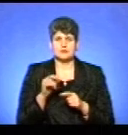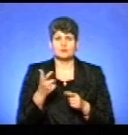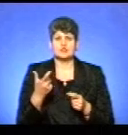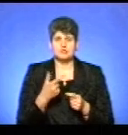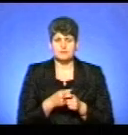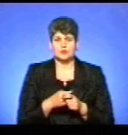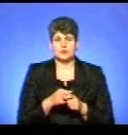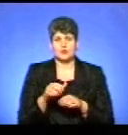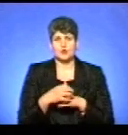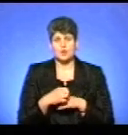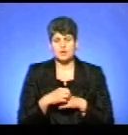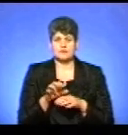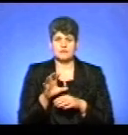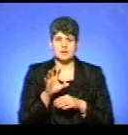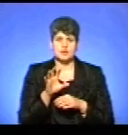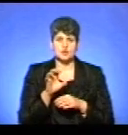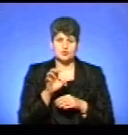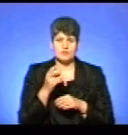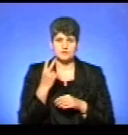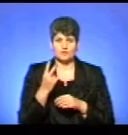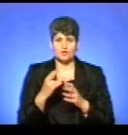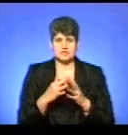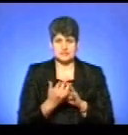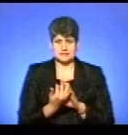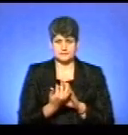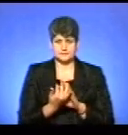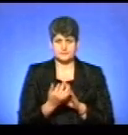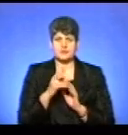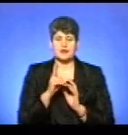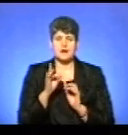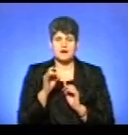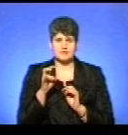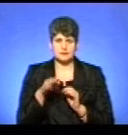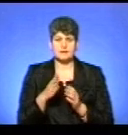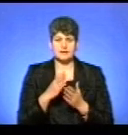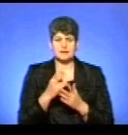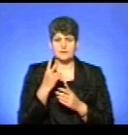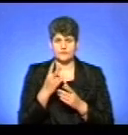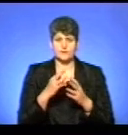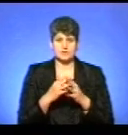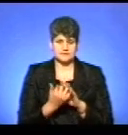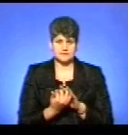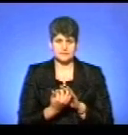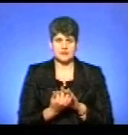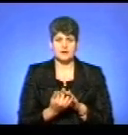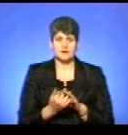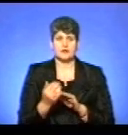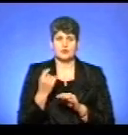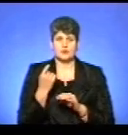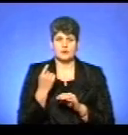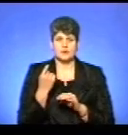собак двох сіл. Карантині обмежено, накладено на два села, але одна сільська,